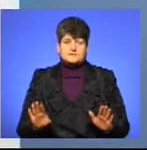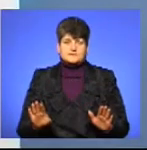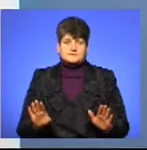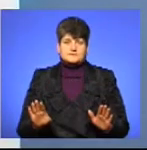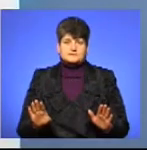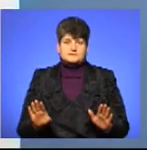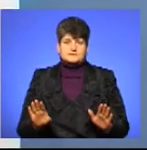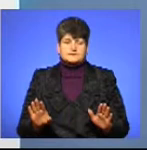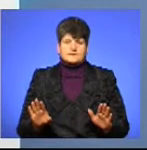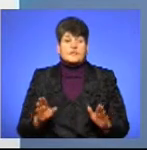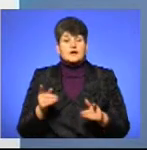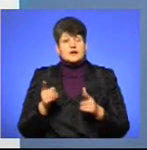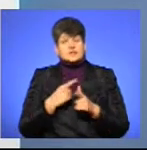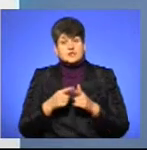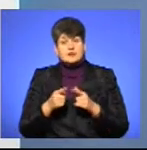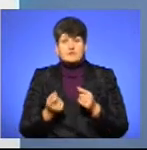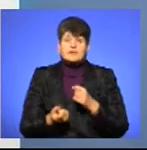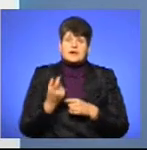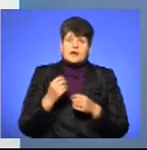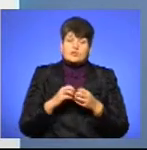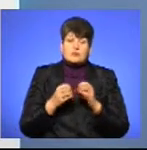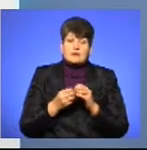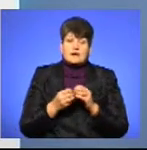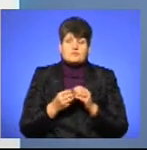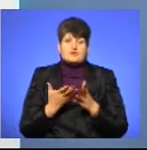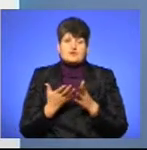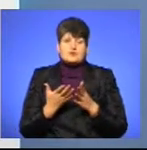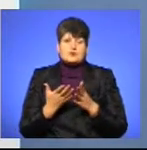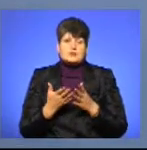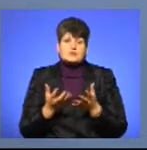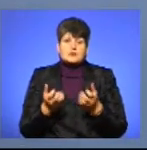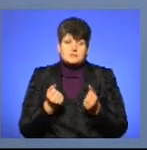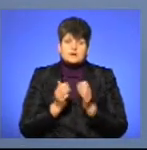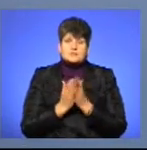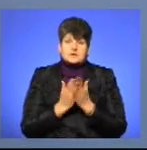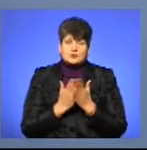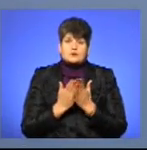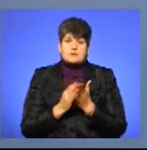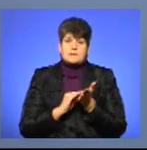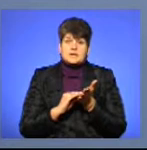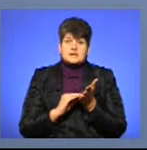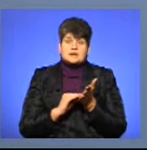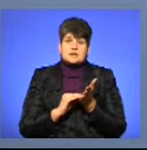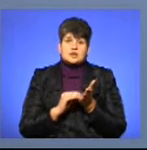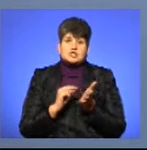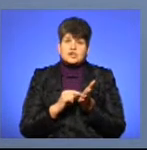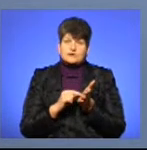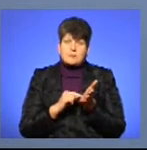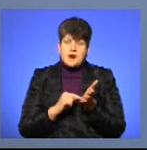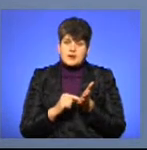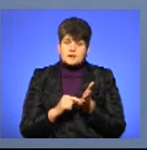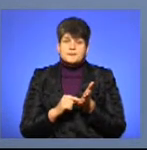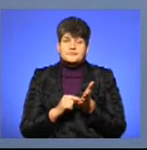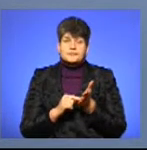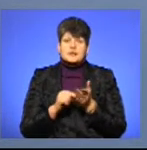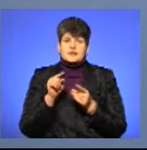Чи виникають проблеми з доступом до книжок, написані шрифтом Брайля? Так, виникають проблеми з доступом до книжок шрифтом